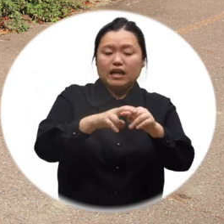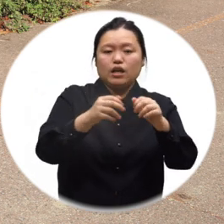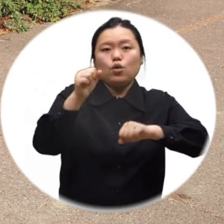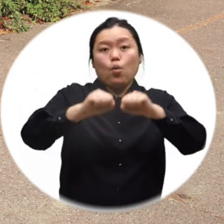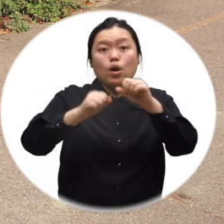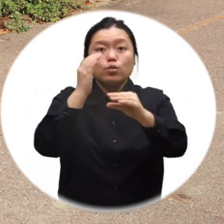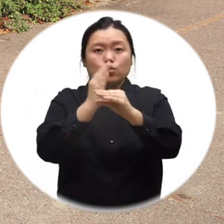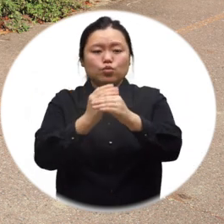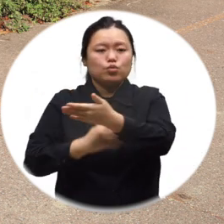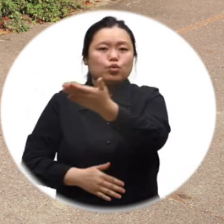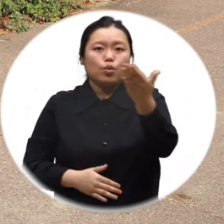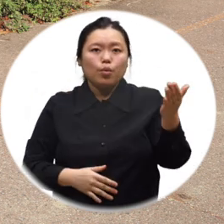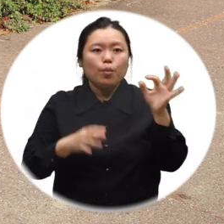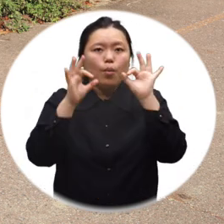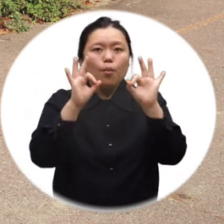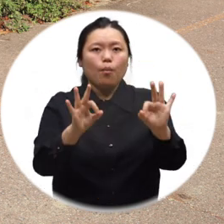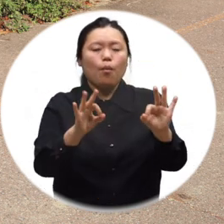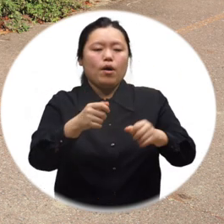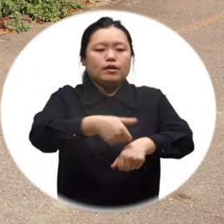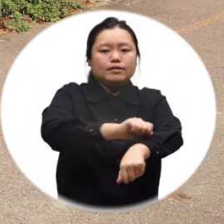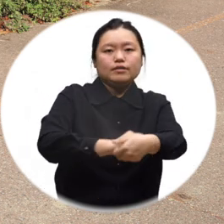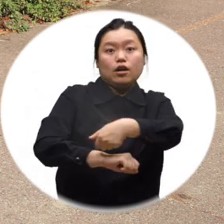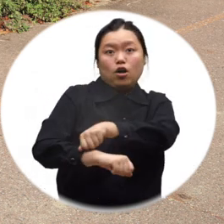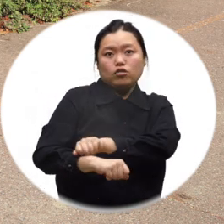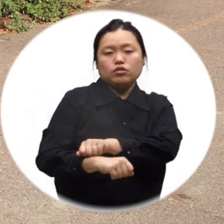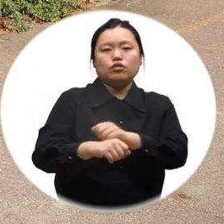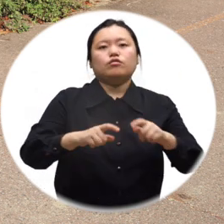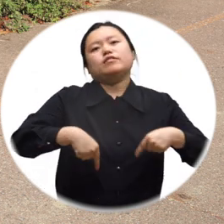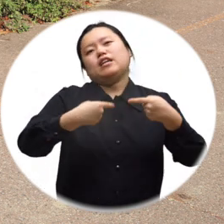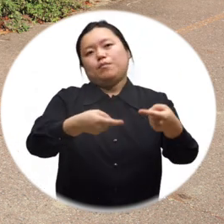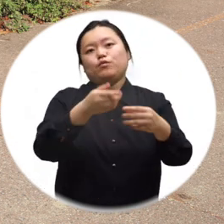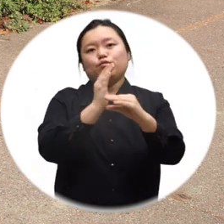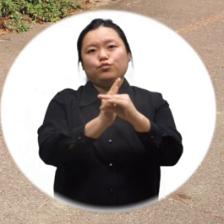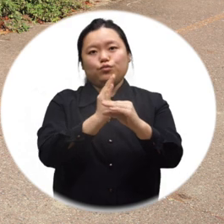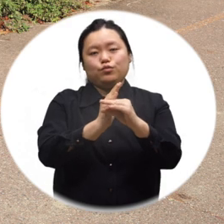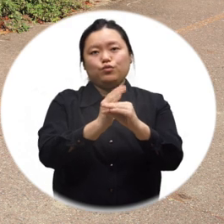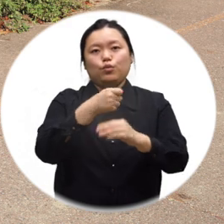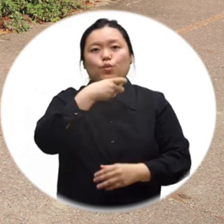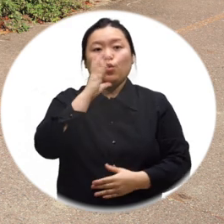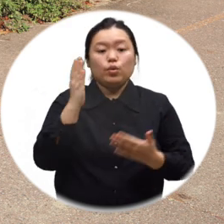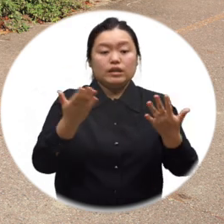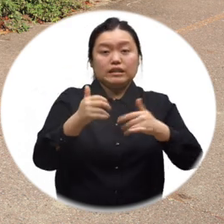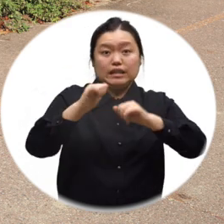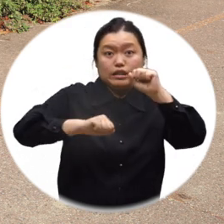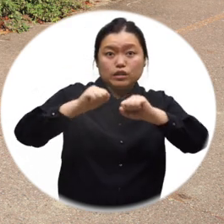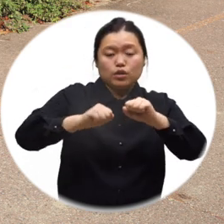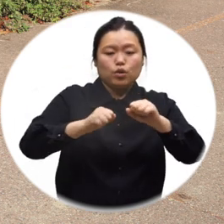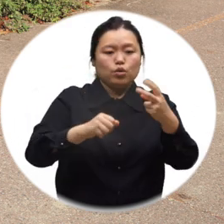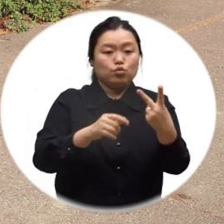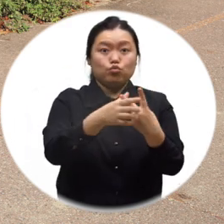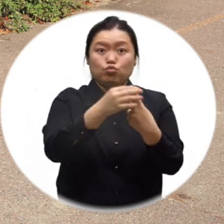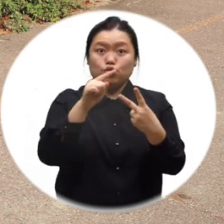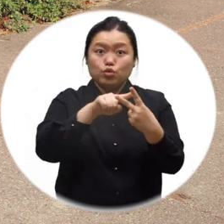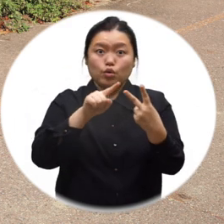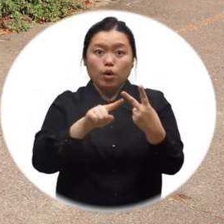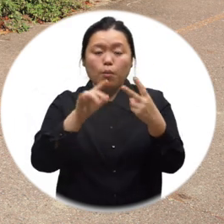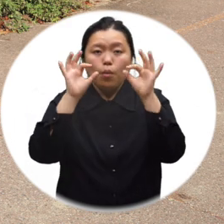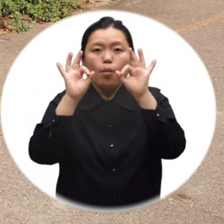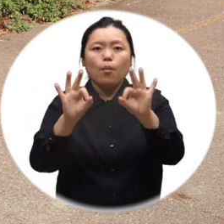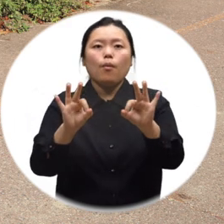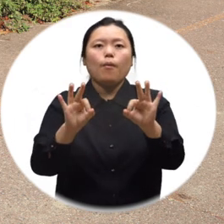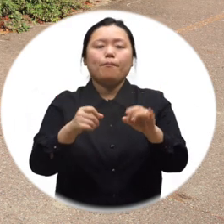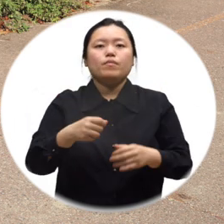적극적으로 참여하고 있습니다. 노인일자리 수행기관 중 두 곳은 2024년 보건복지부 주간